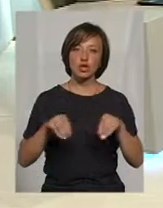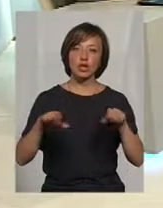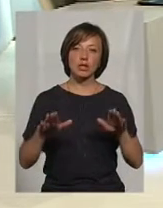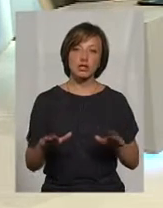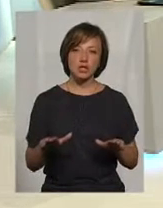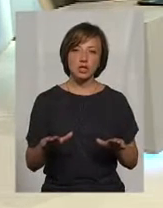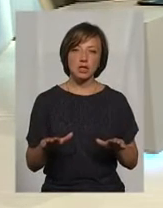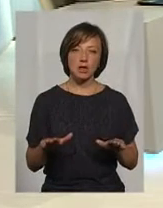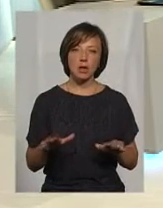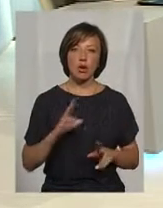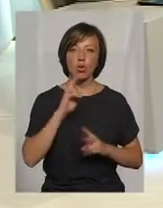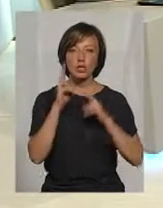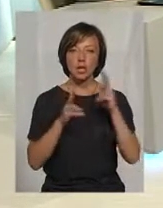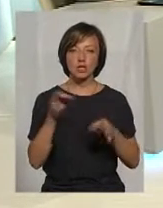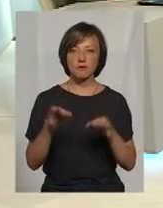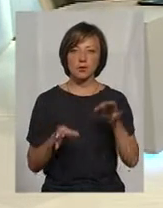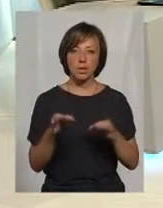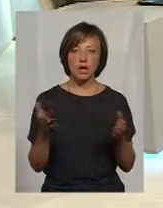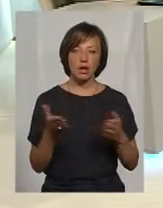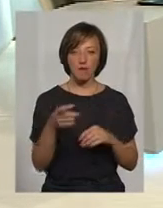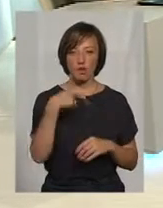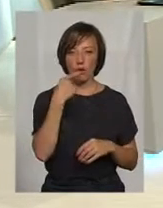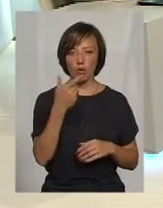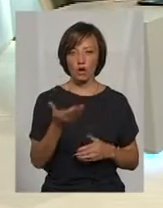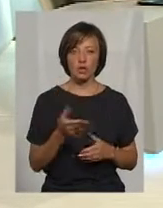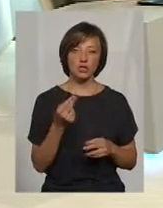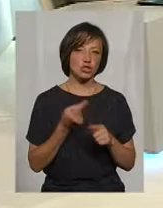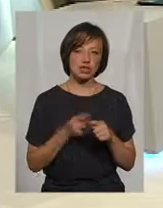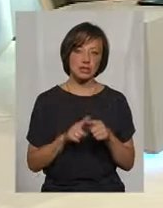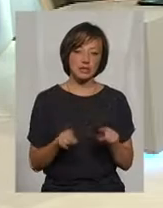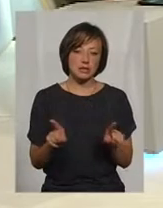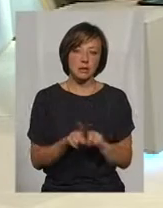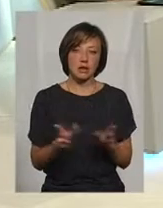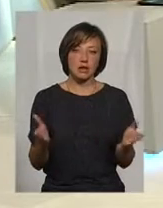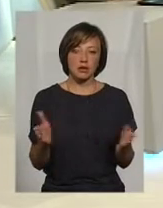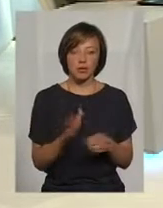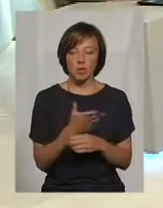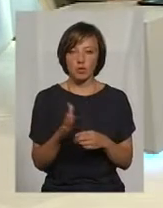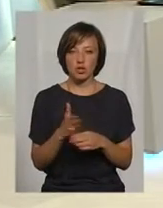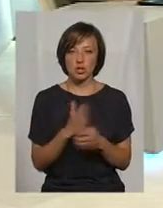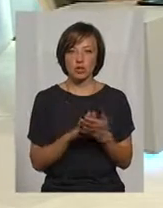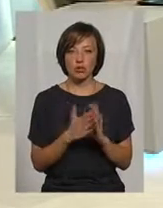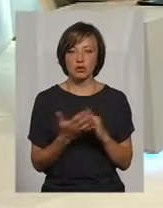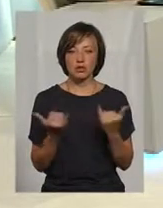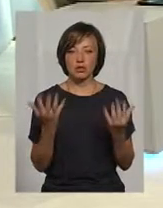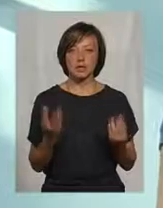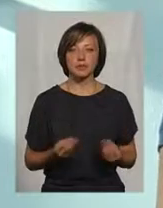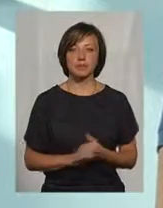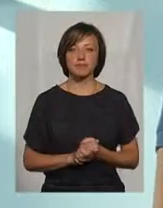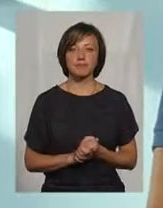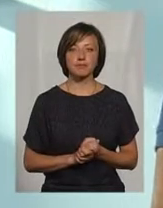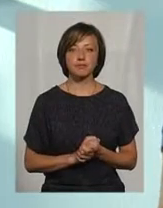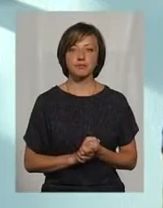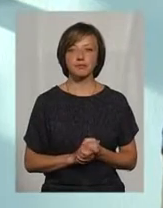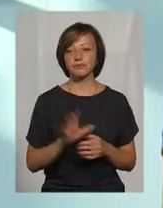оскаржене в суді, про яке ви говорили? Чи це така проміжна ситуація? Діло в тому, що